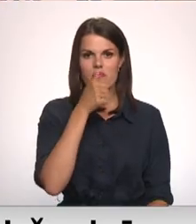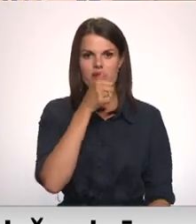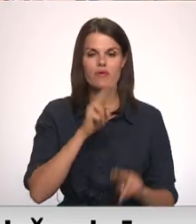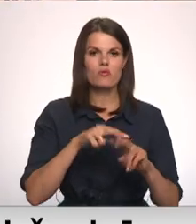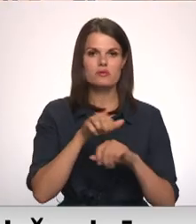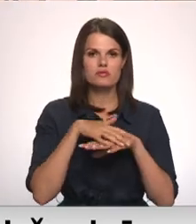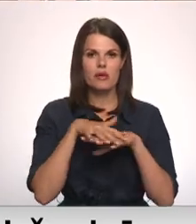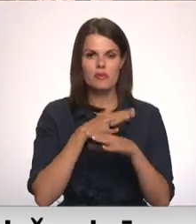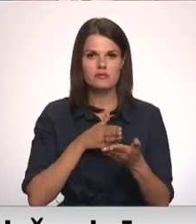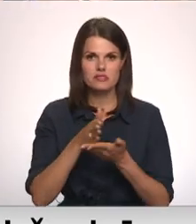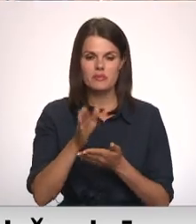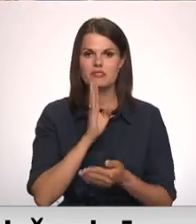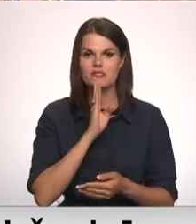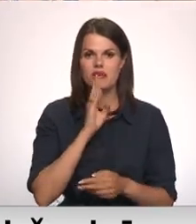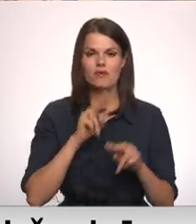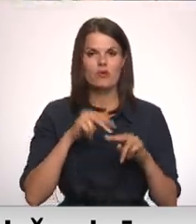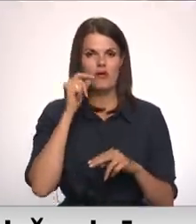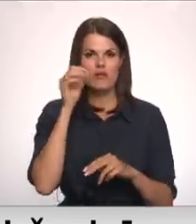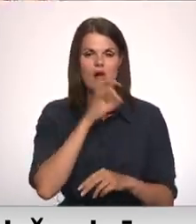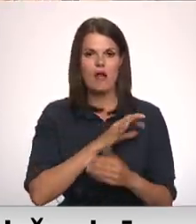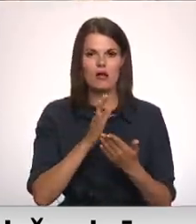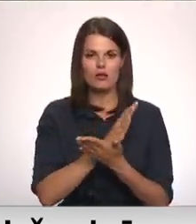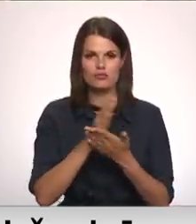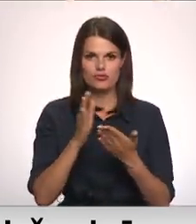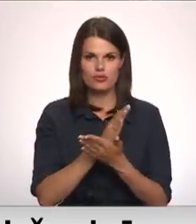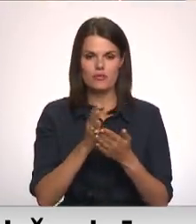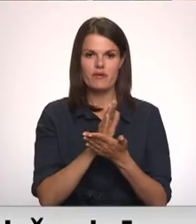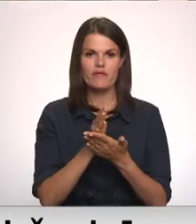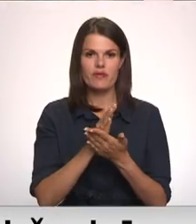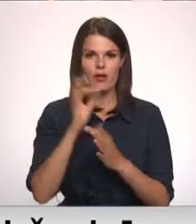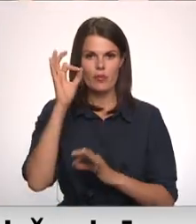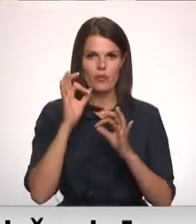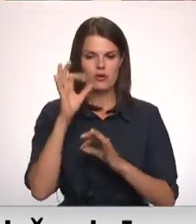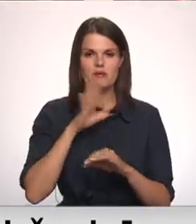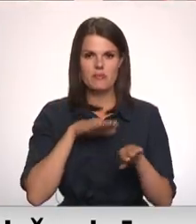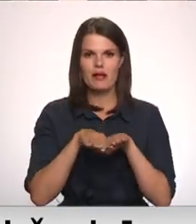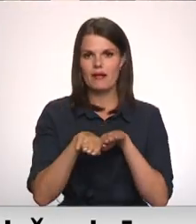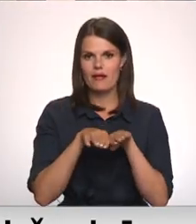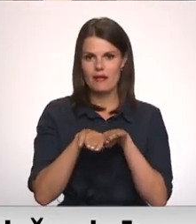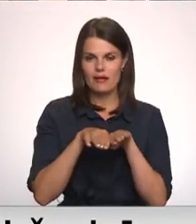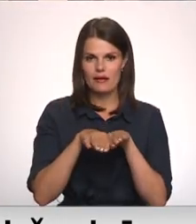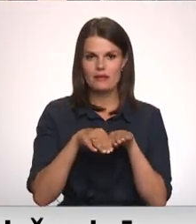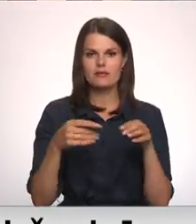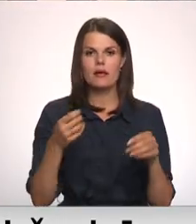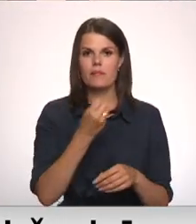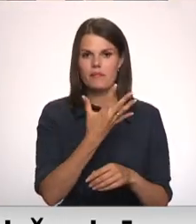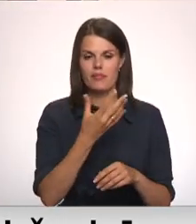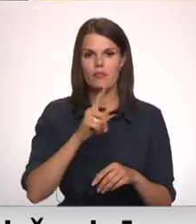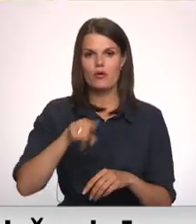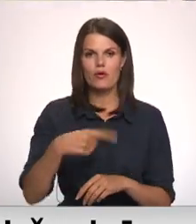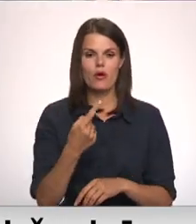un sabiedriskajā sektorā sieviešu un vīriešu atkalbojuma atšķirības vidējas rādīdājs bija līdzīgs – attiecīgi 15